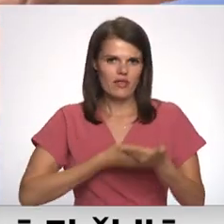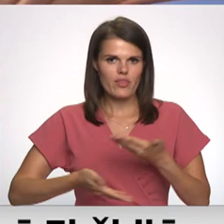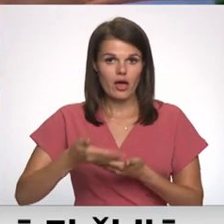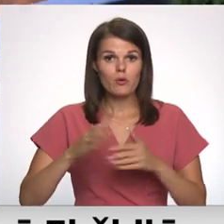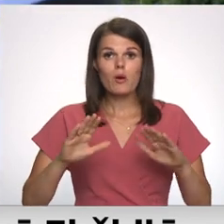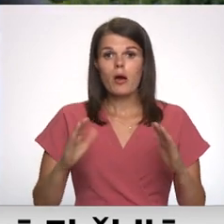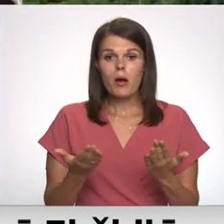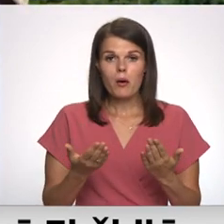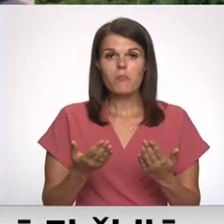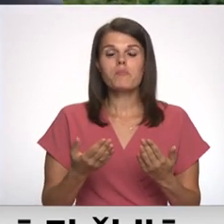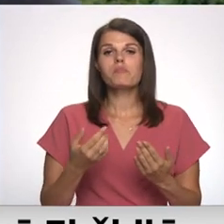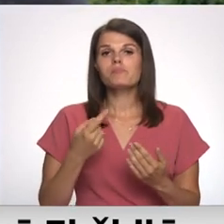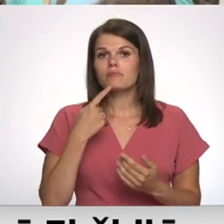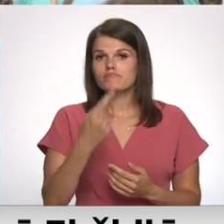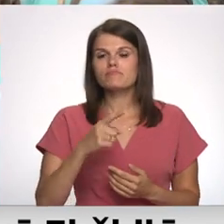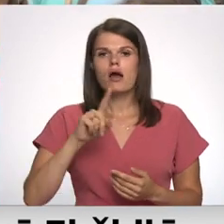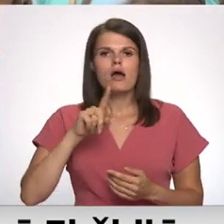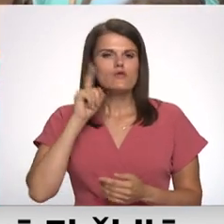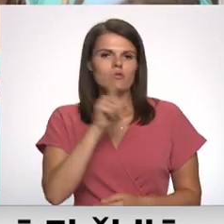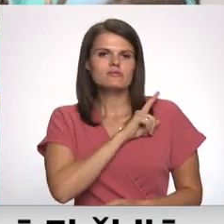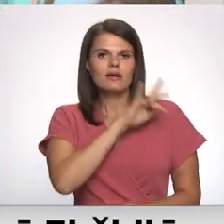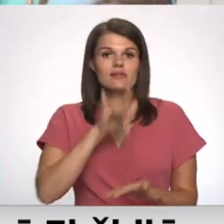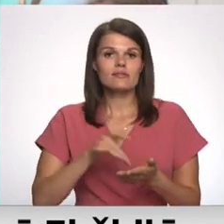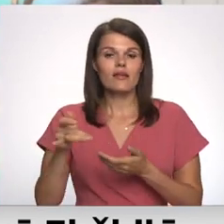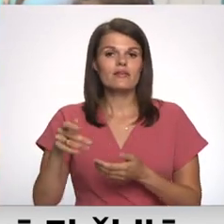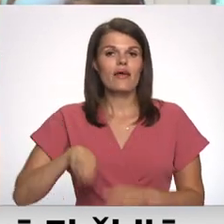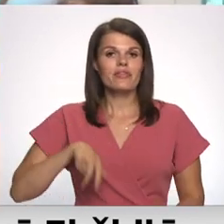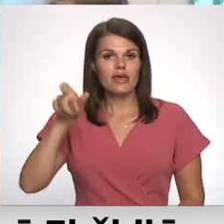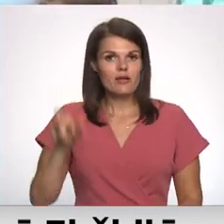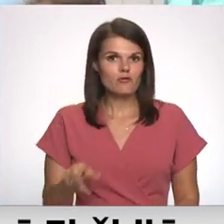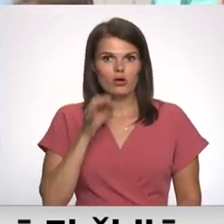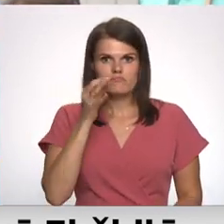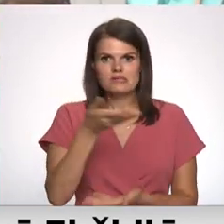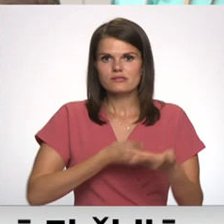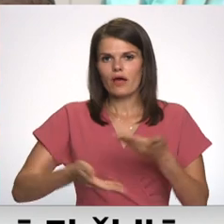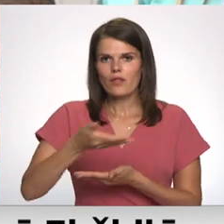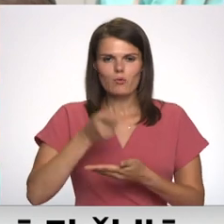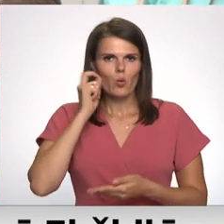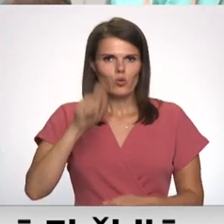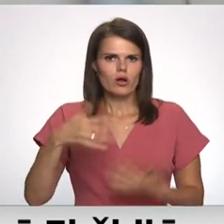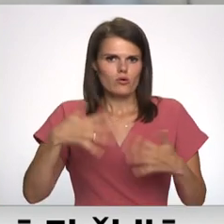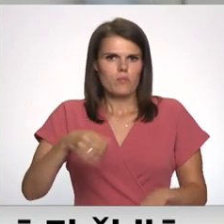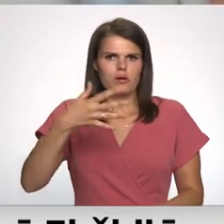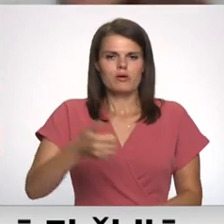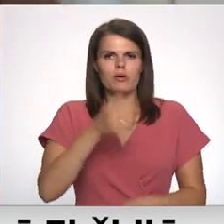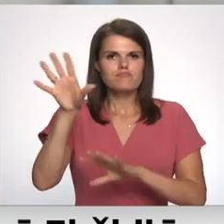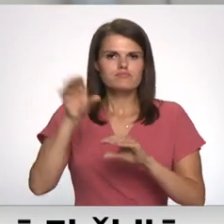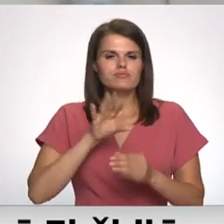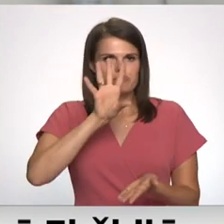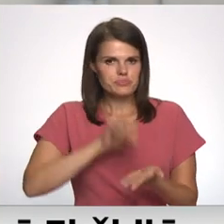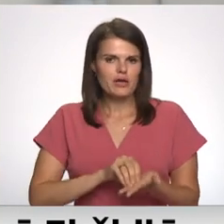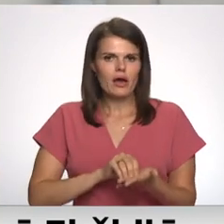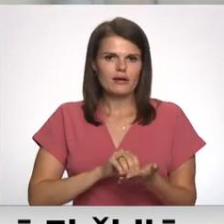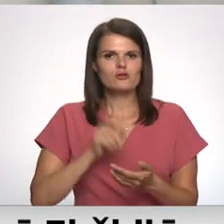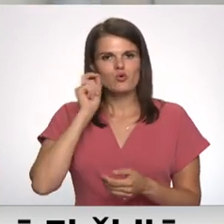Savukārt, kā RETV norāda Jaunsardzes centra direktors, sadarbība ar Ukraiņu centram ir jau piecus gadus. Ukraiņiem pārņemot Latvijas pieredze jaunsardzes